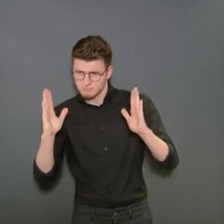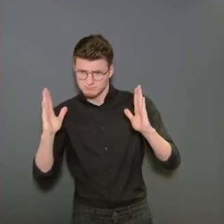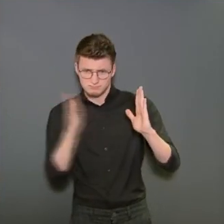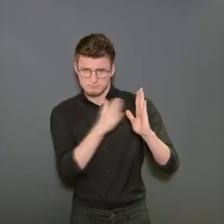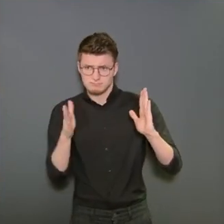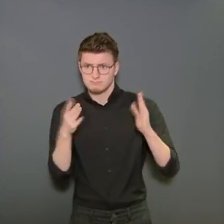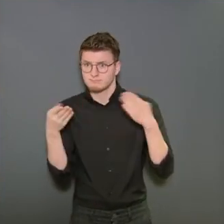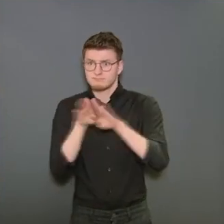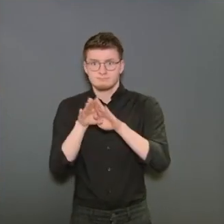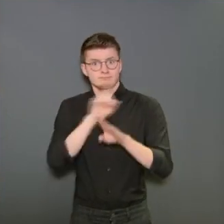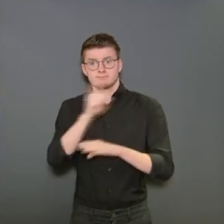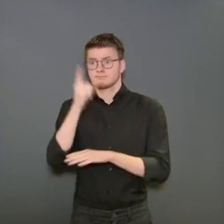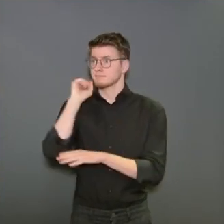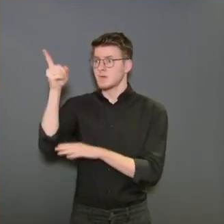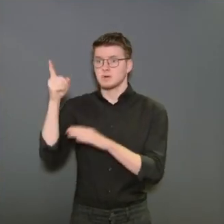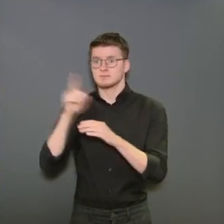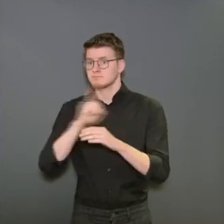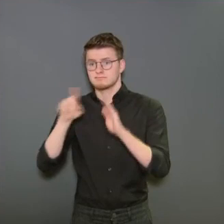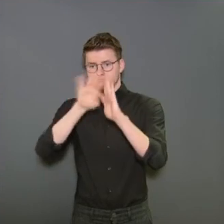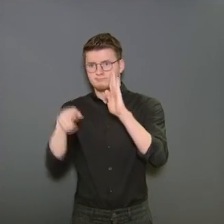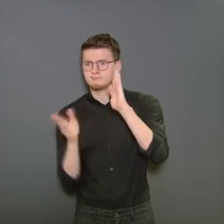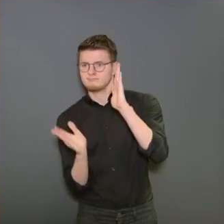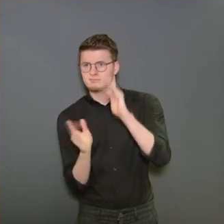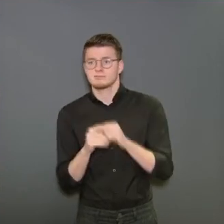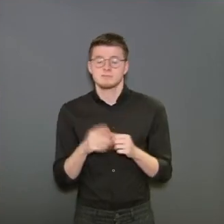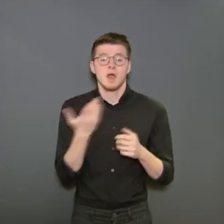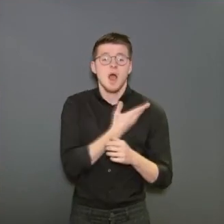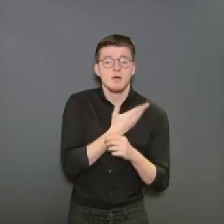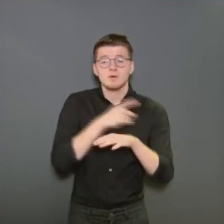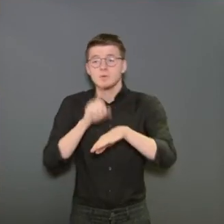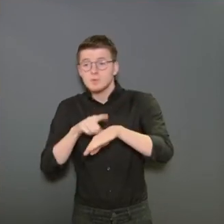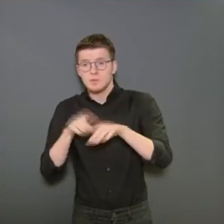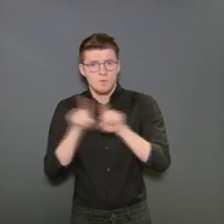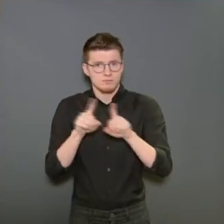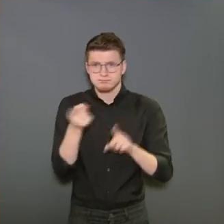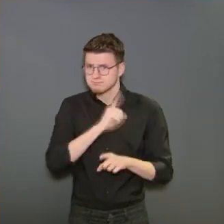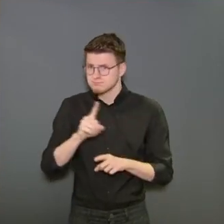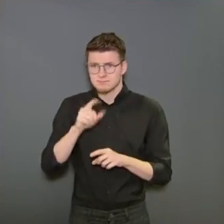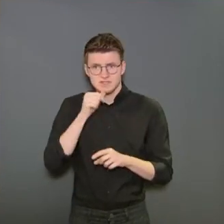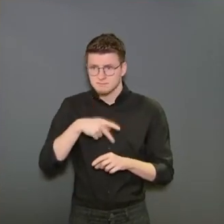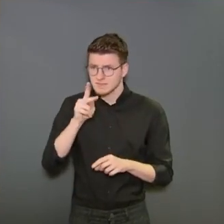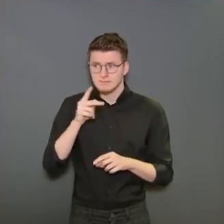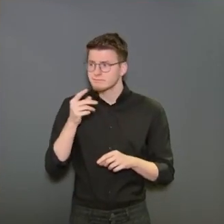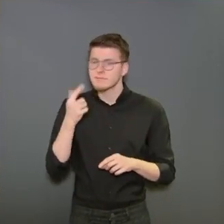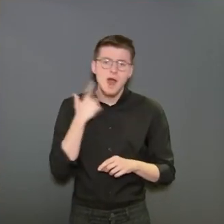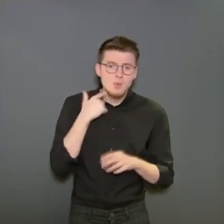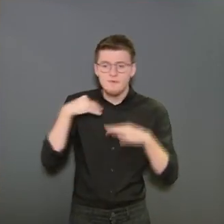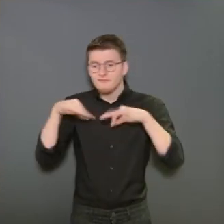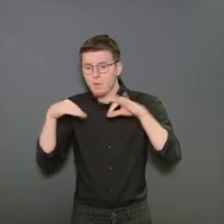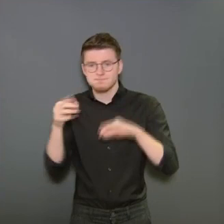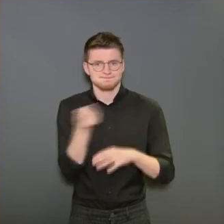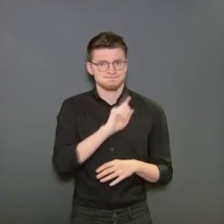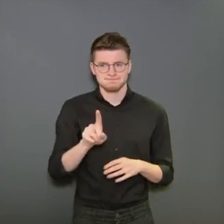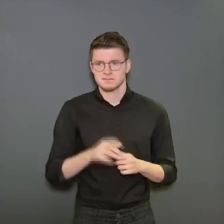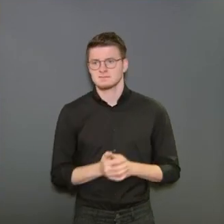tout le pays. Entre minuit et 5 heures du matin, il y a l'interdiction de la vente d'alcool après 20 heures. Ce sont des mesures